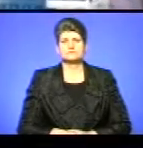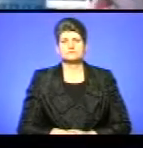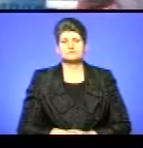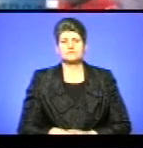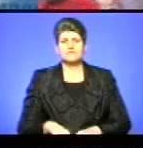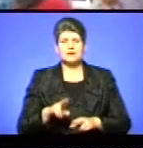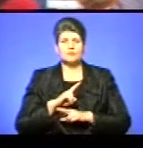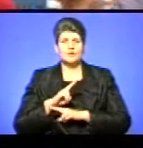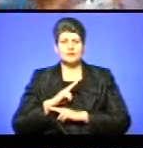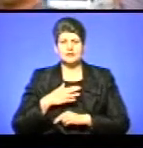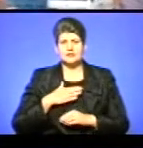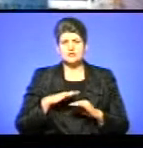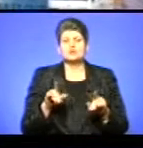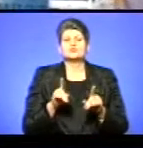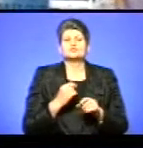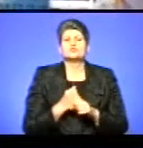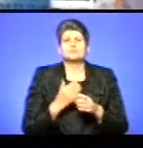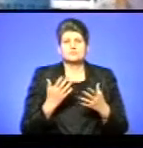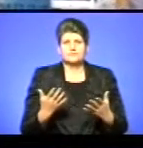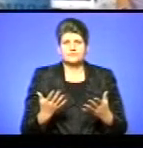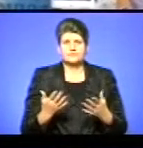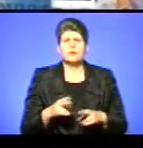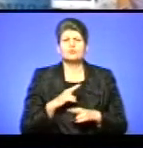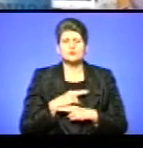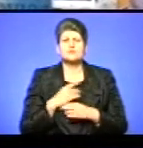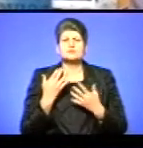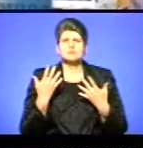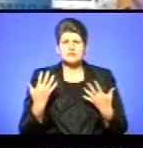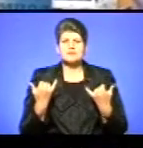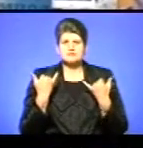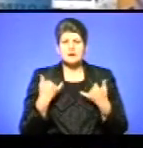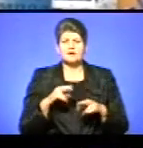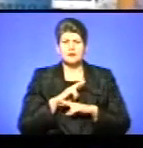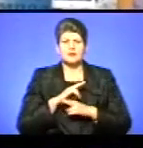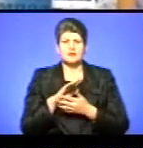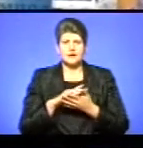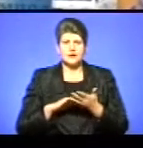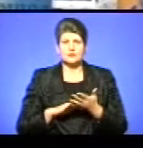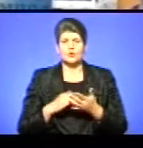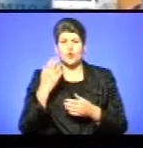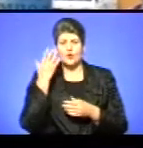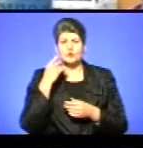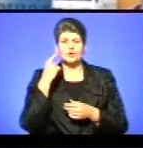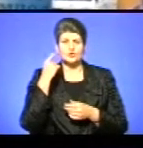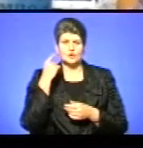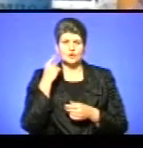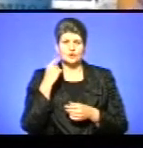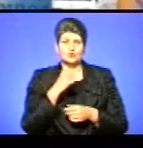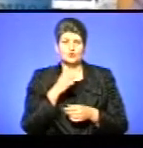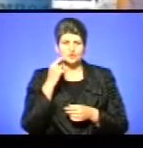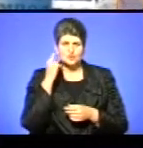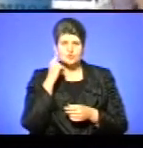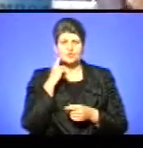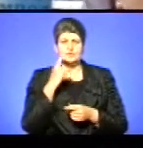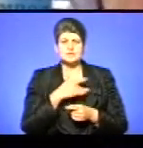Погинули наші діти, що зробили. І вони погинули, і зараз гинуть. Як уже нині, коли чують, то серце розривається, чують, чи поранені, чи